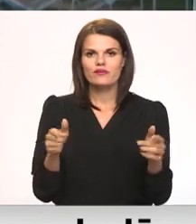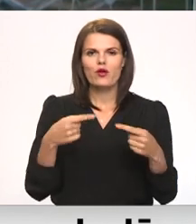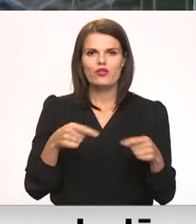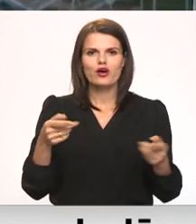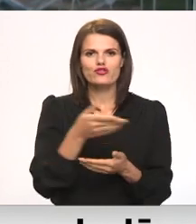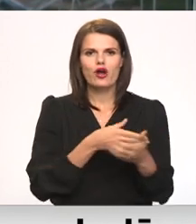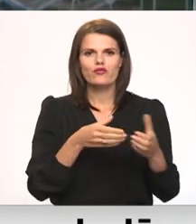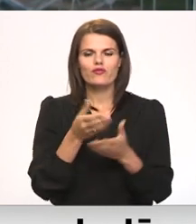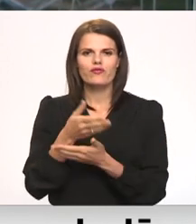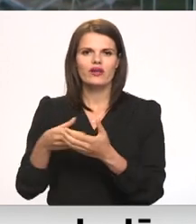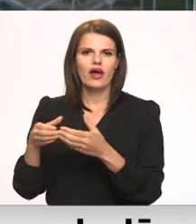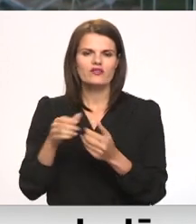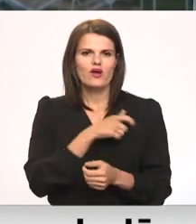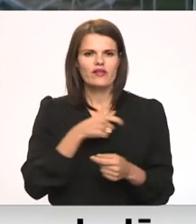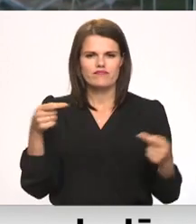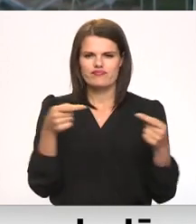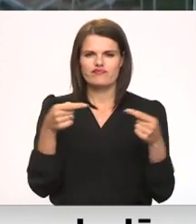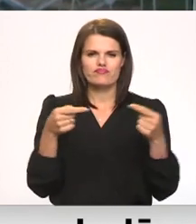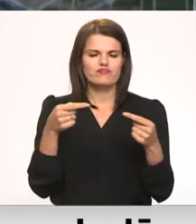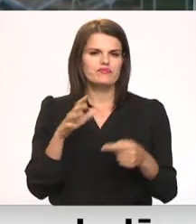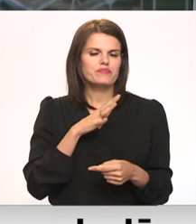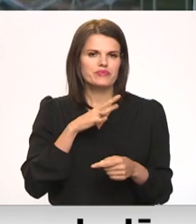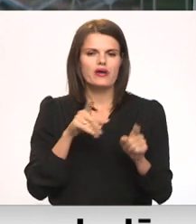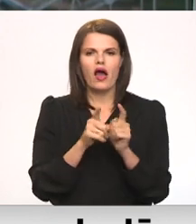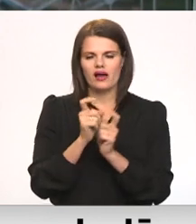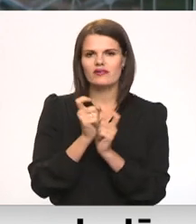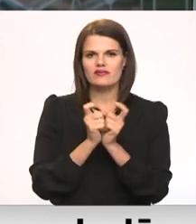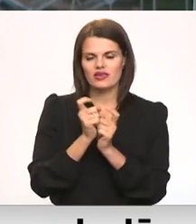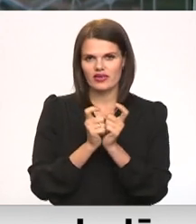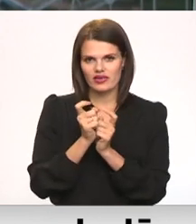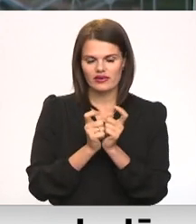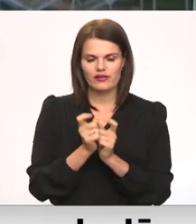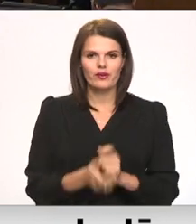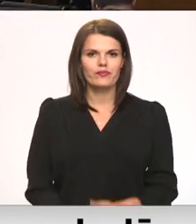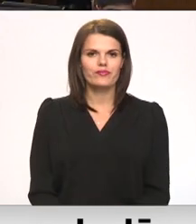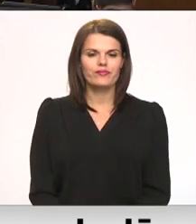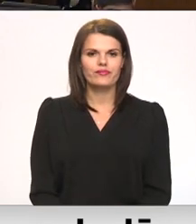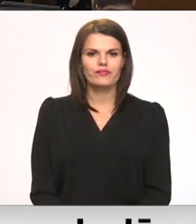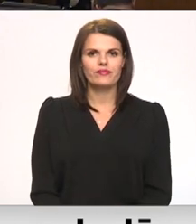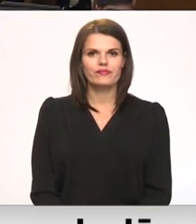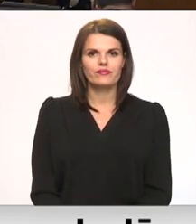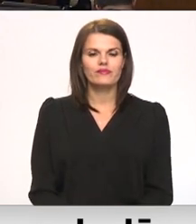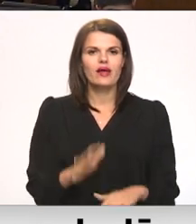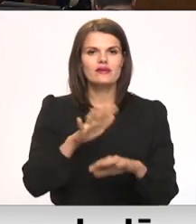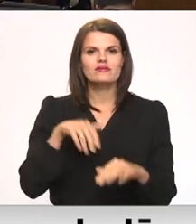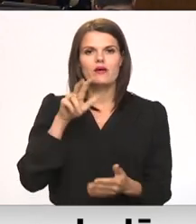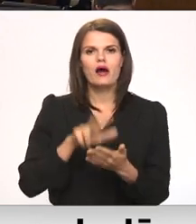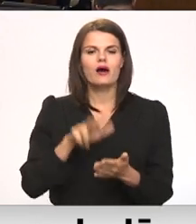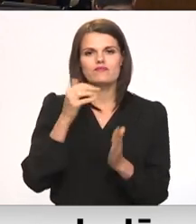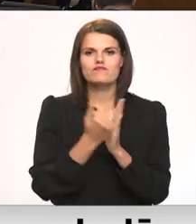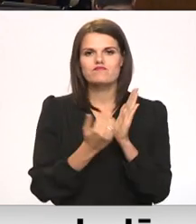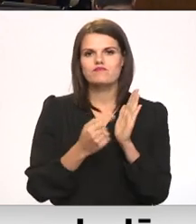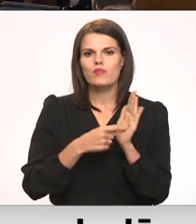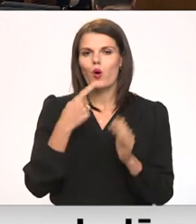deputāti bez saustarpējiem strīdiem par tematu neiztika. Plašāk stāsta Kriša Kairis. Sājumā apstiprināties regulējums